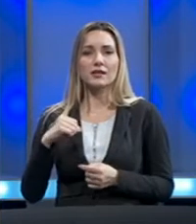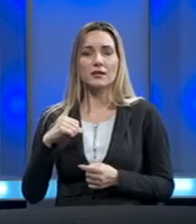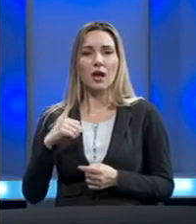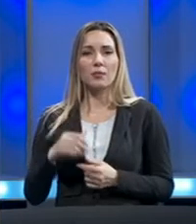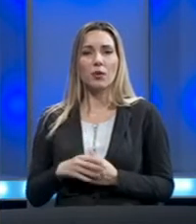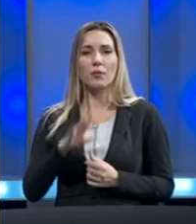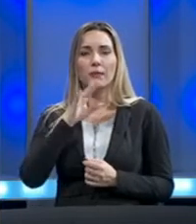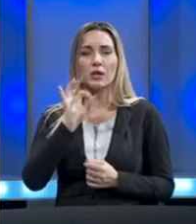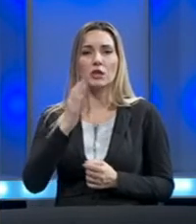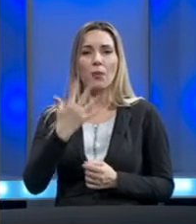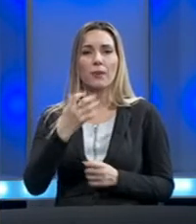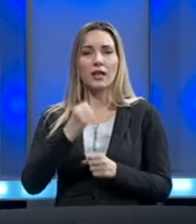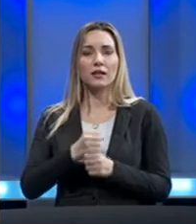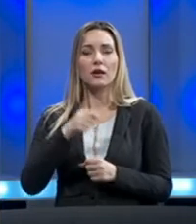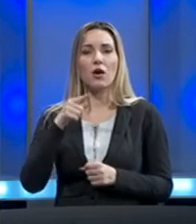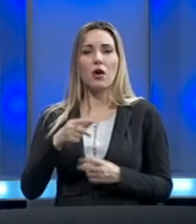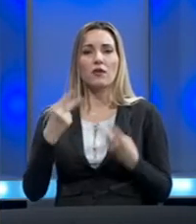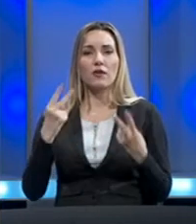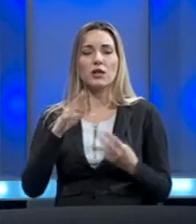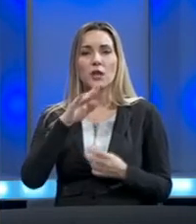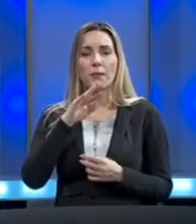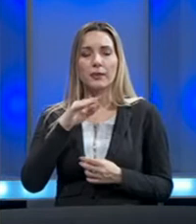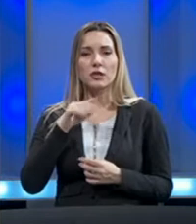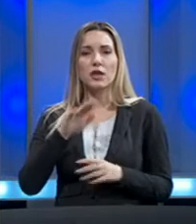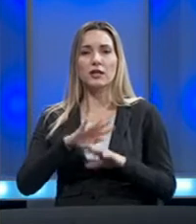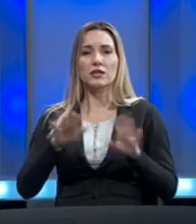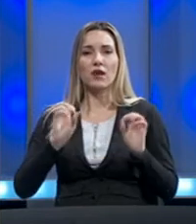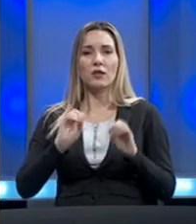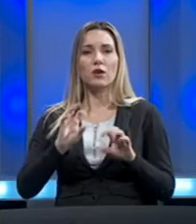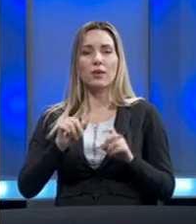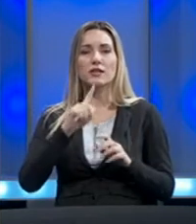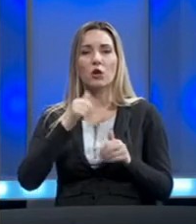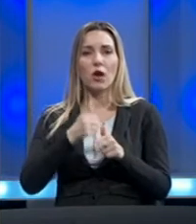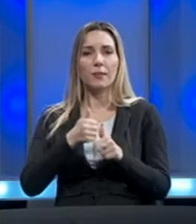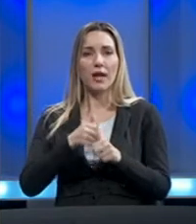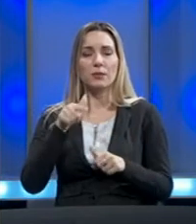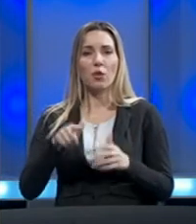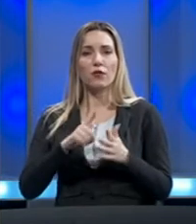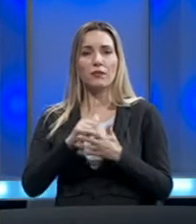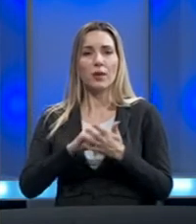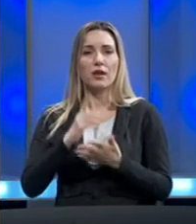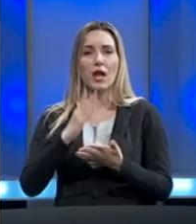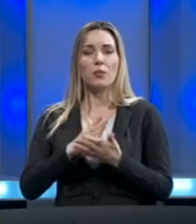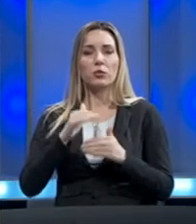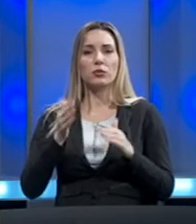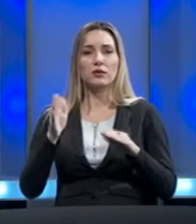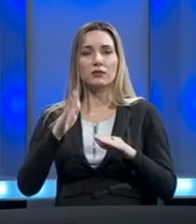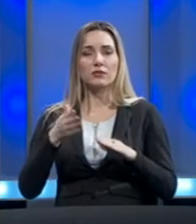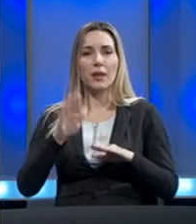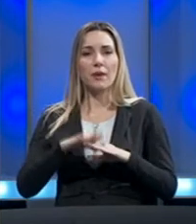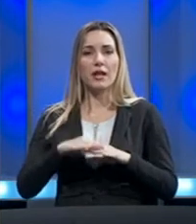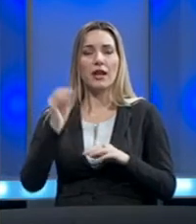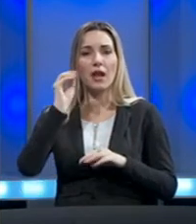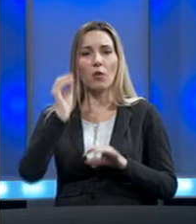kažem, priča o 5G-u, ovdje je vrlo važna priča da sve informacije koje pratimo u ovim vremenima budu temeljene sključivo na nauci, na